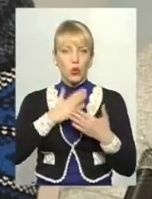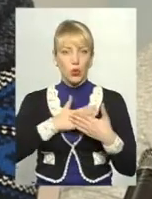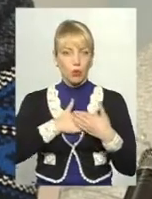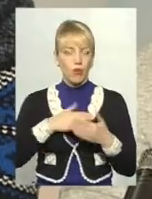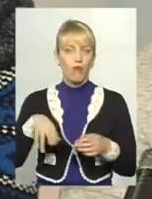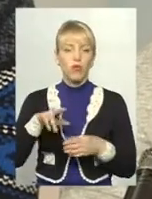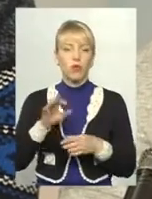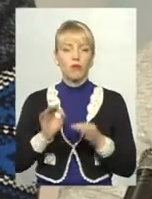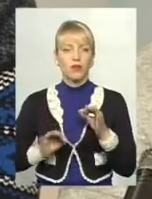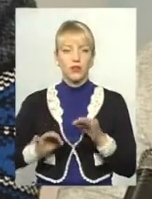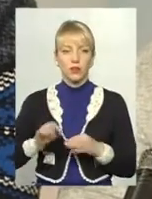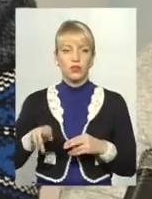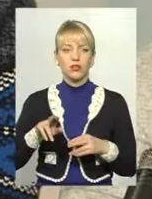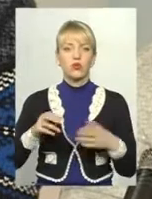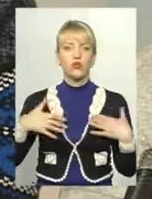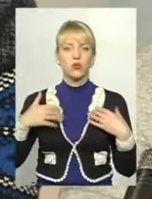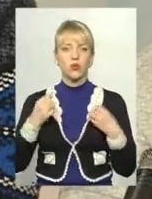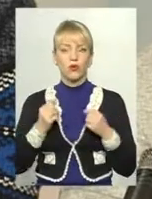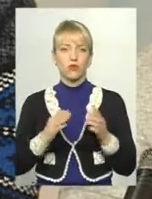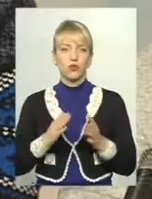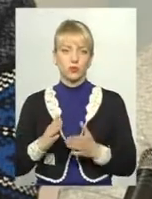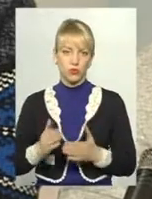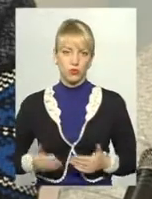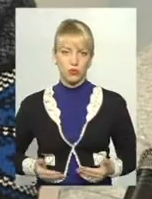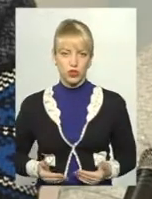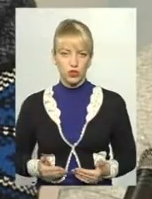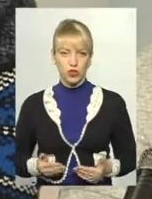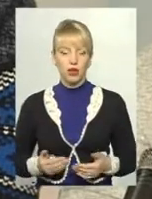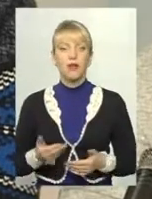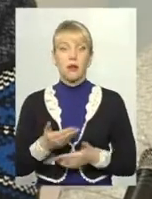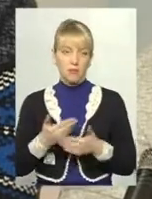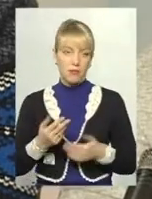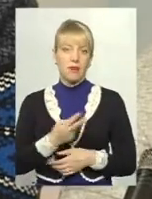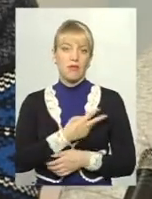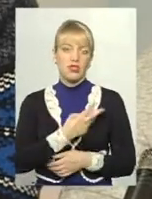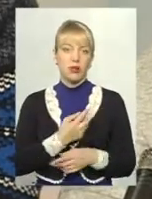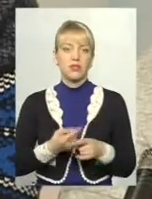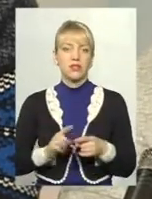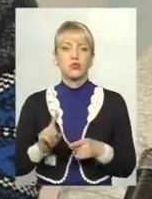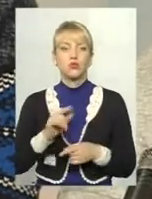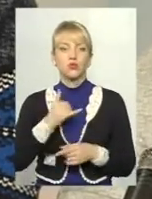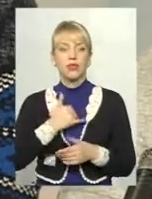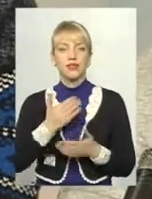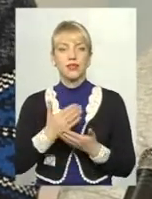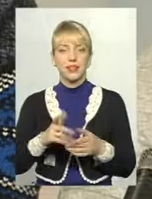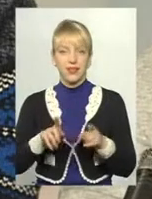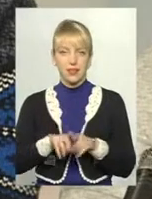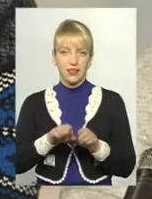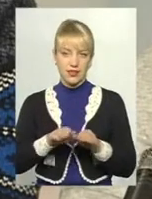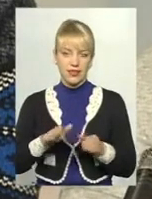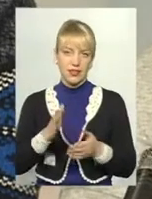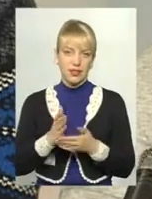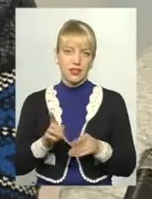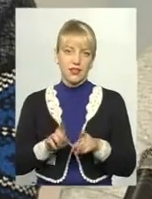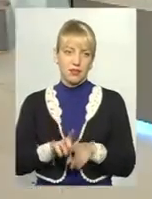природи, до здорового способу життя, і ми пишаємося тим, що в нас є такі діти, є таке бажання, і це